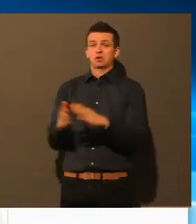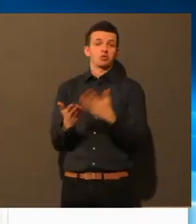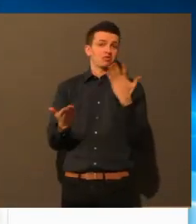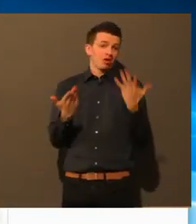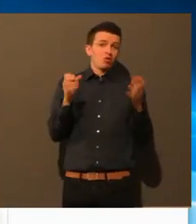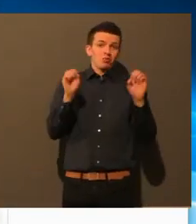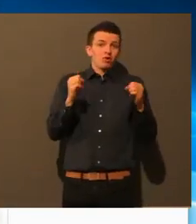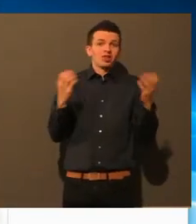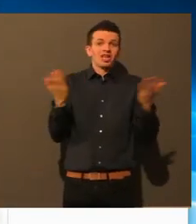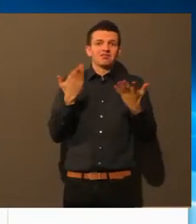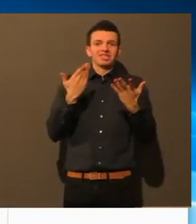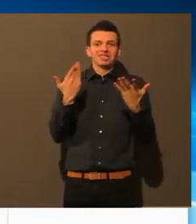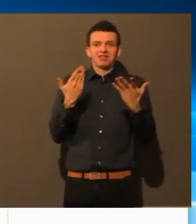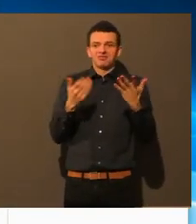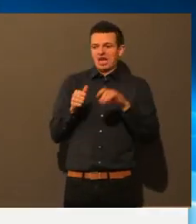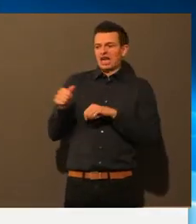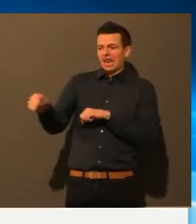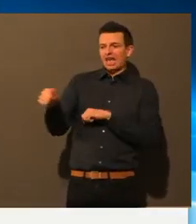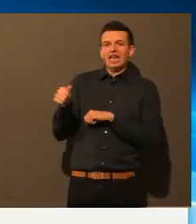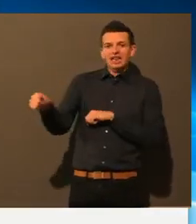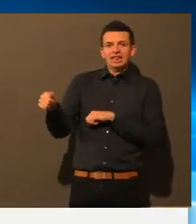Idee. Weiß ich nicht, ob man das darf.